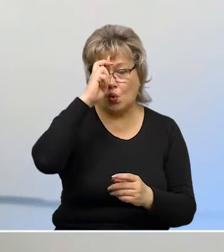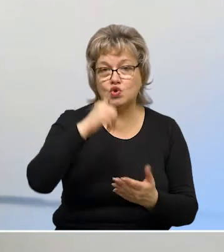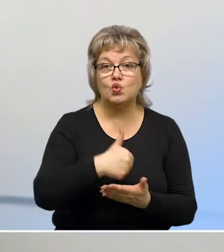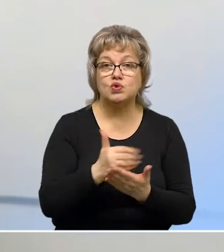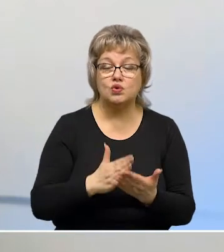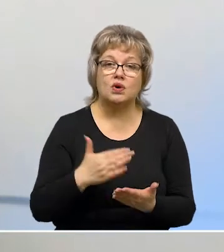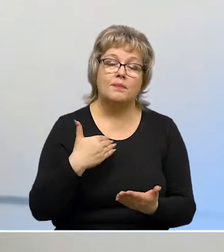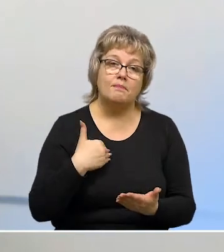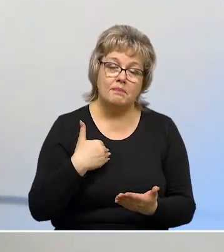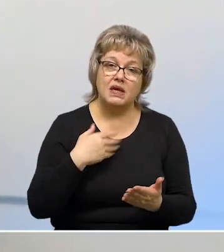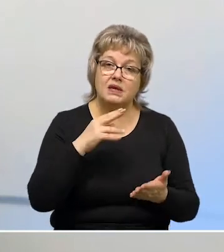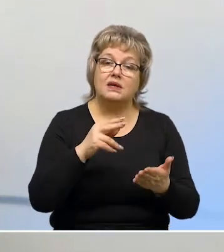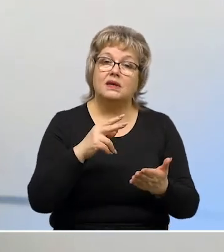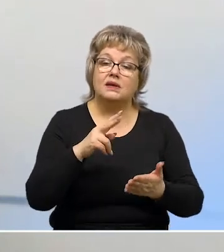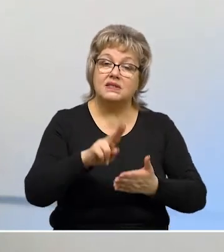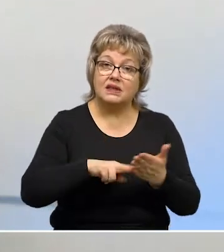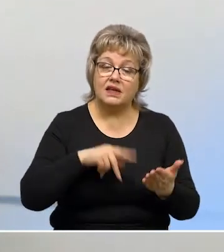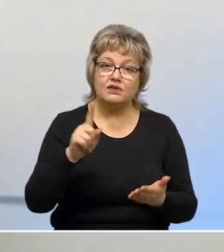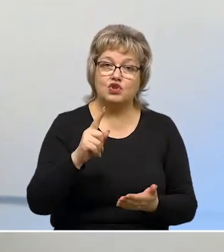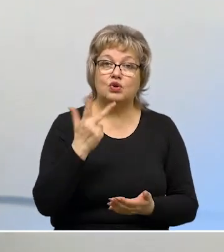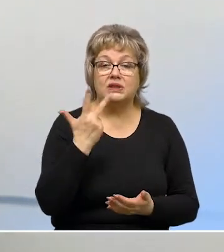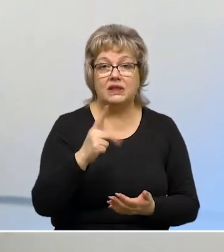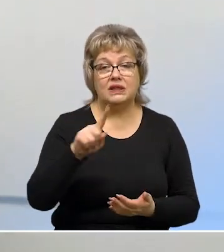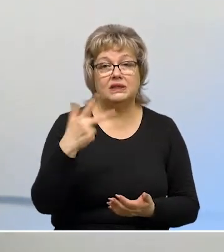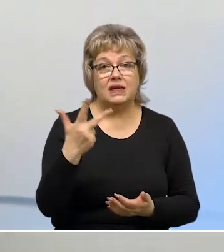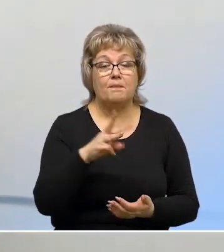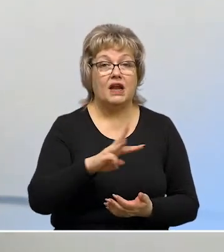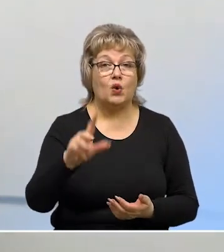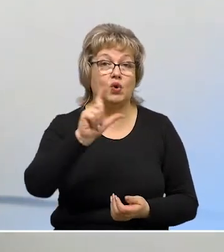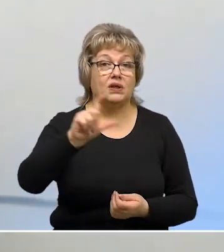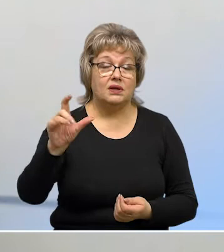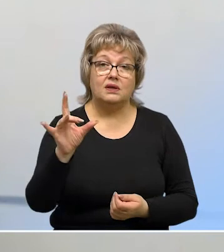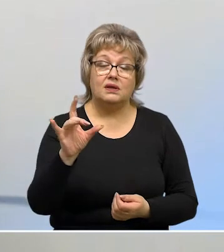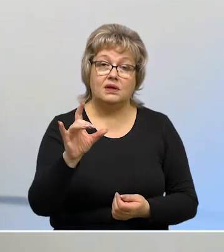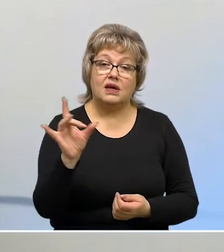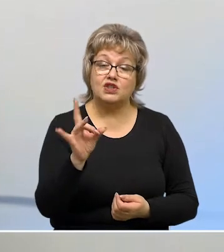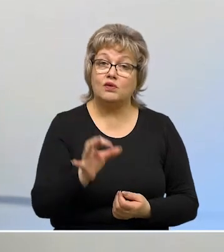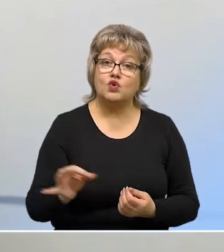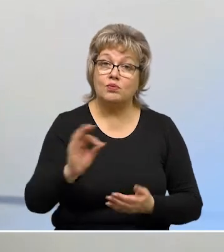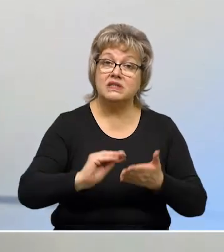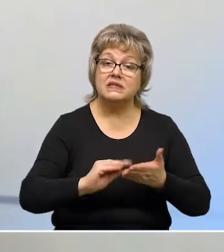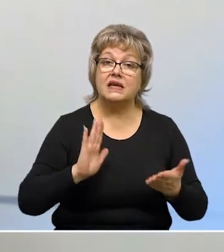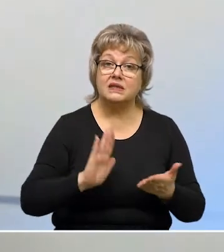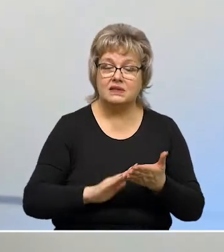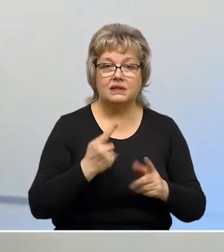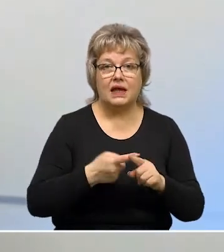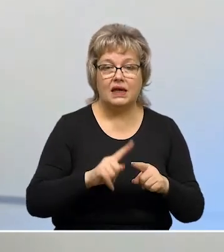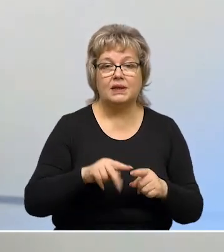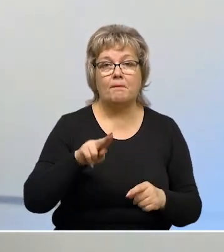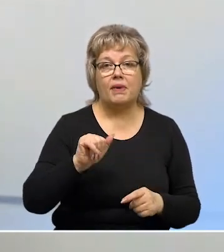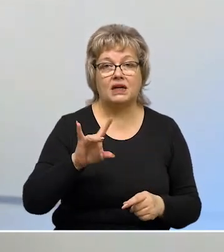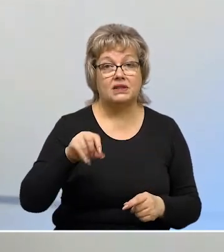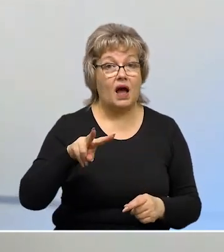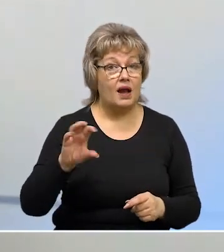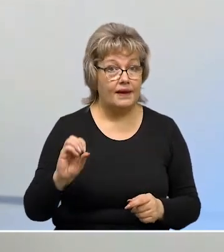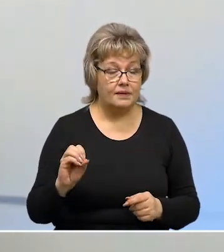госуслуг. Мы декларировали, что 3,3 миллиона населения Ростовской области зарегистрированы на этом